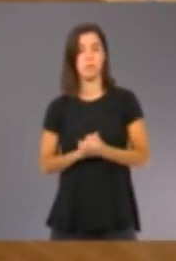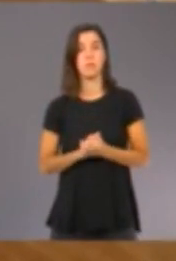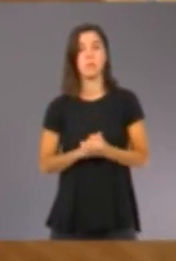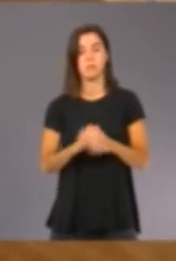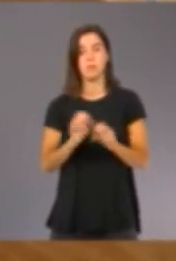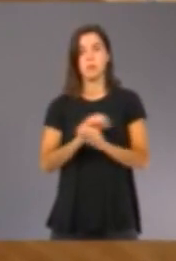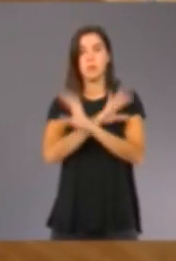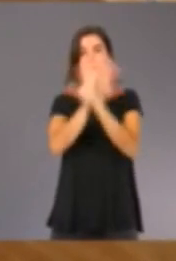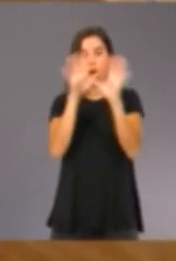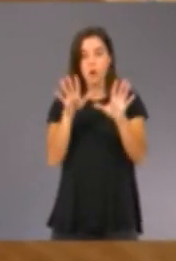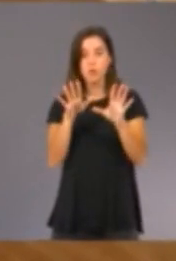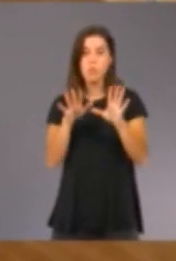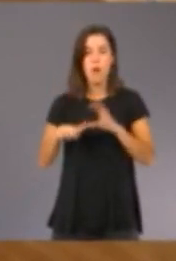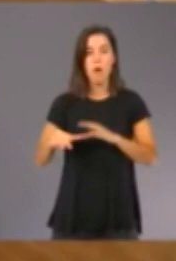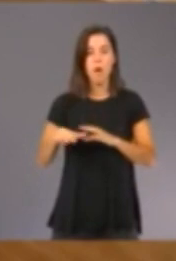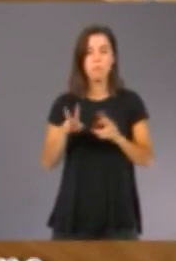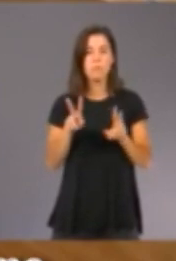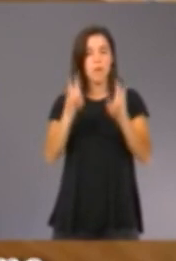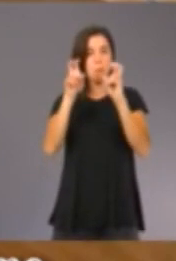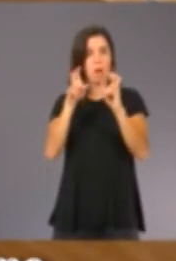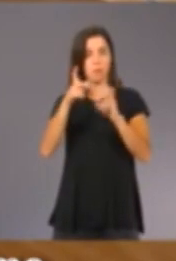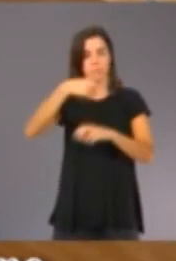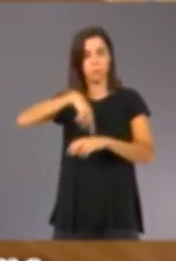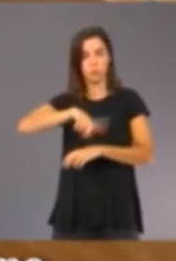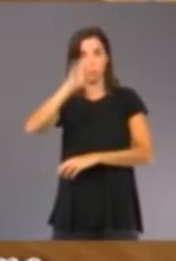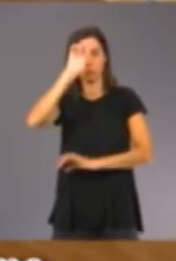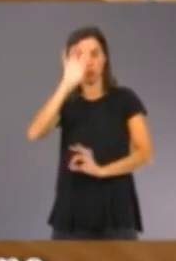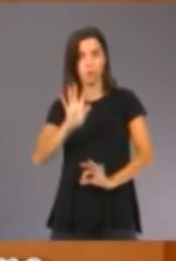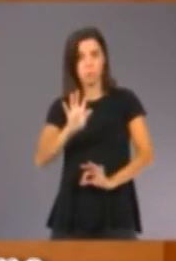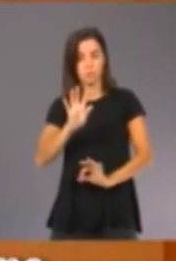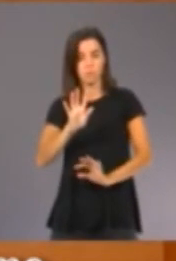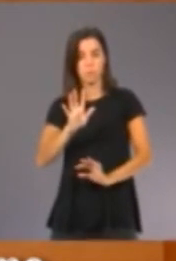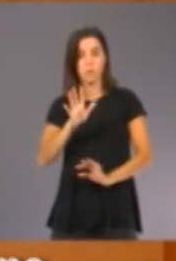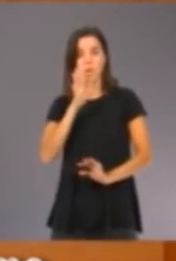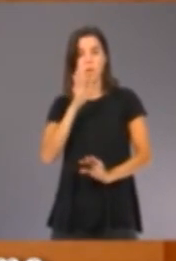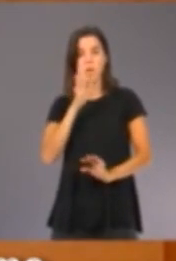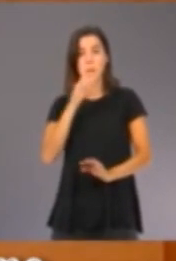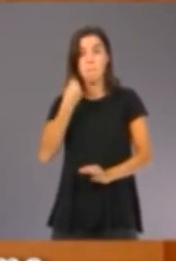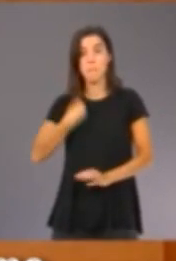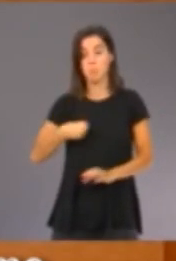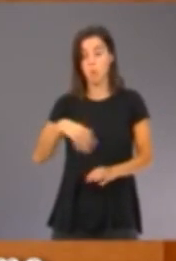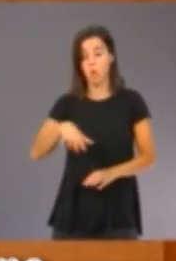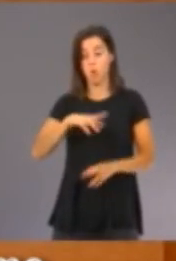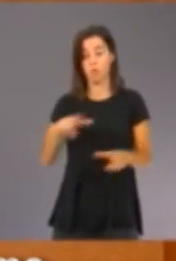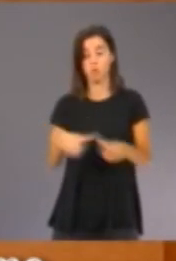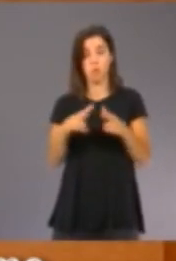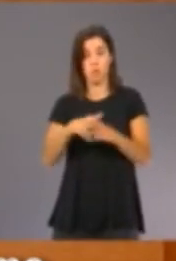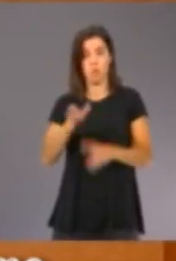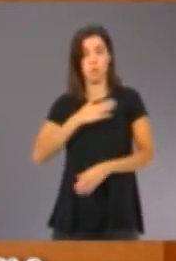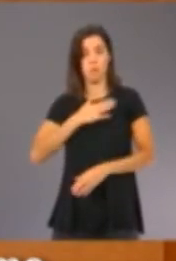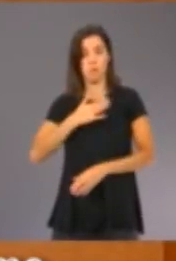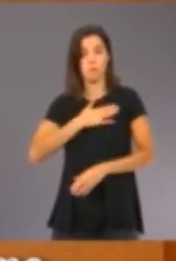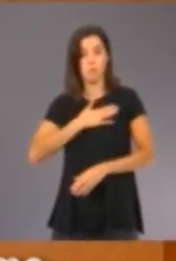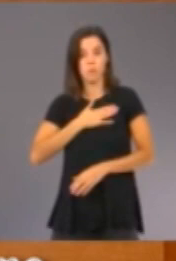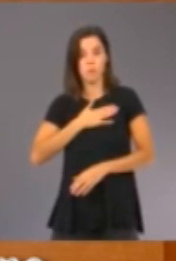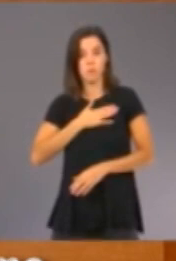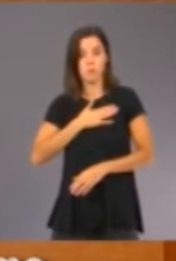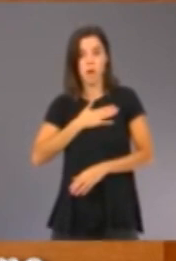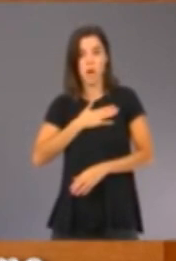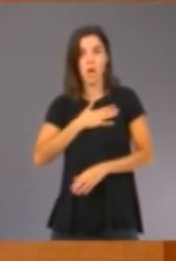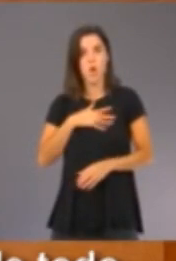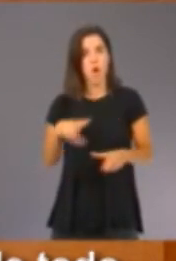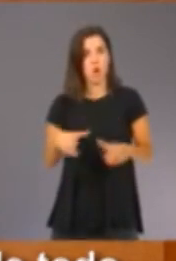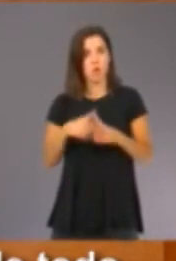Clar que és un terreny desconegut. I el terreny desconegut en societats com la nostra, en societats del